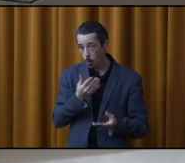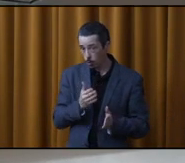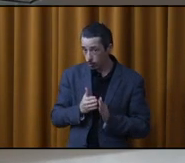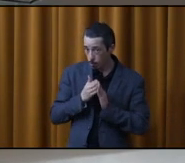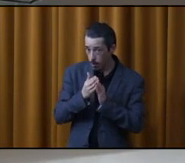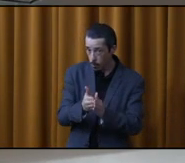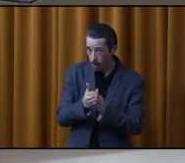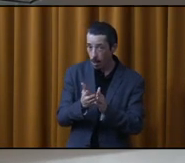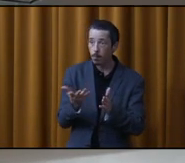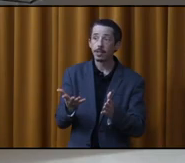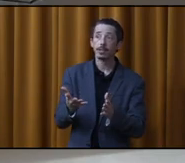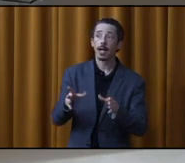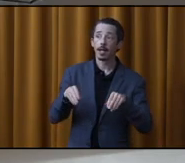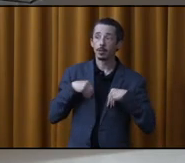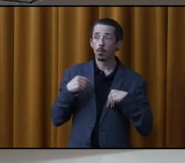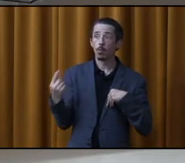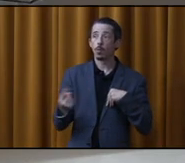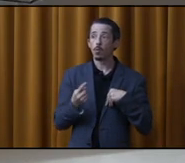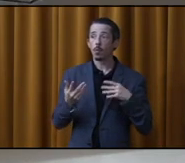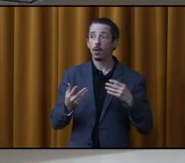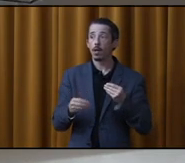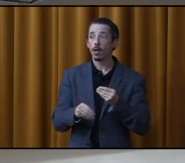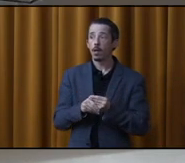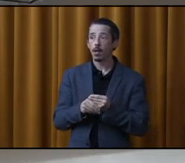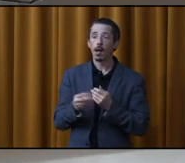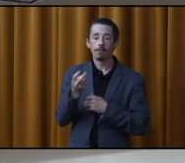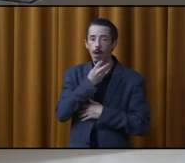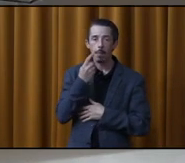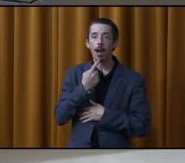c'est aussi acceptable par voie verbale.